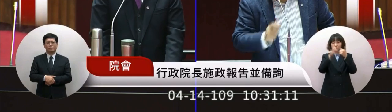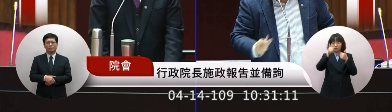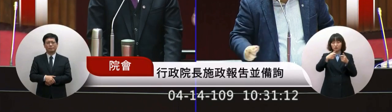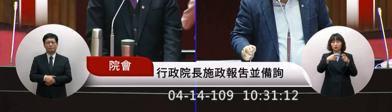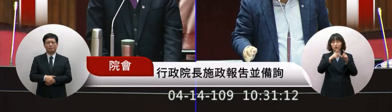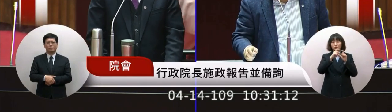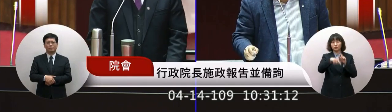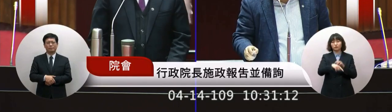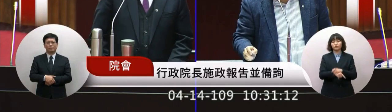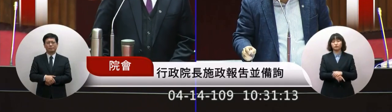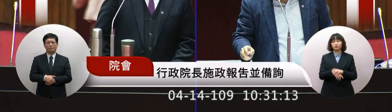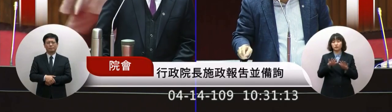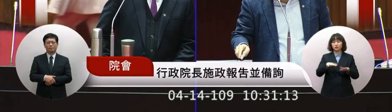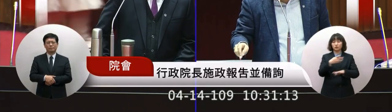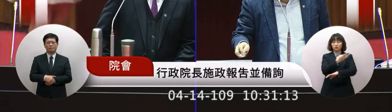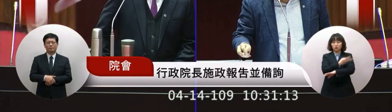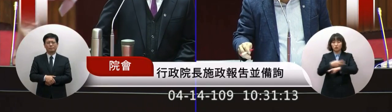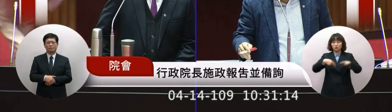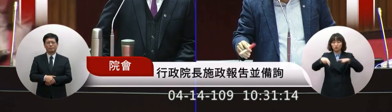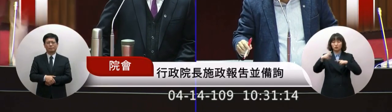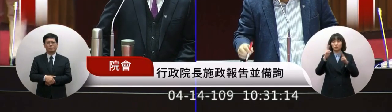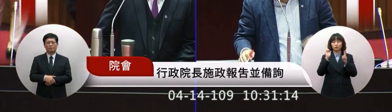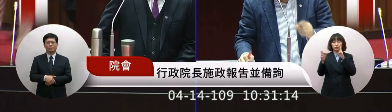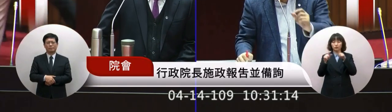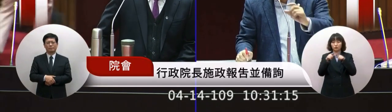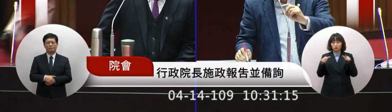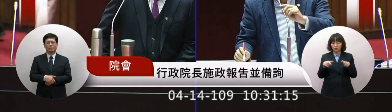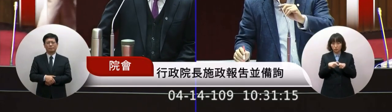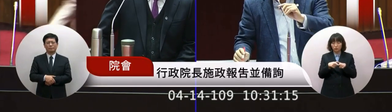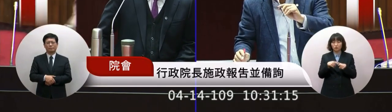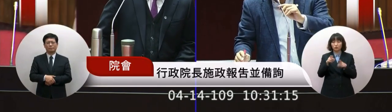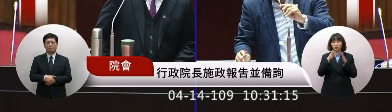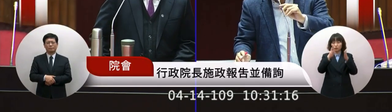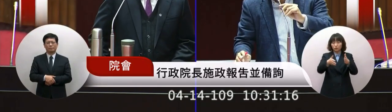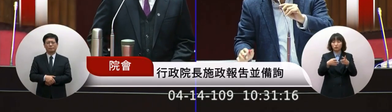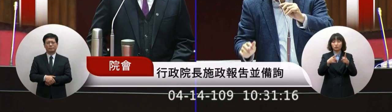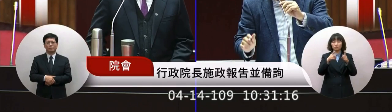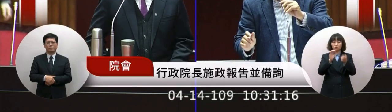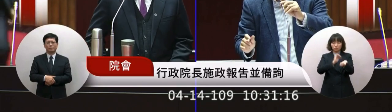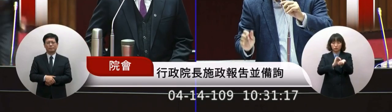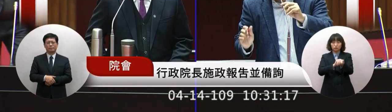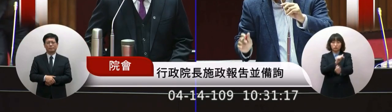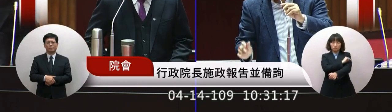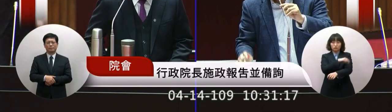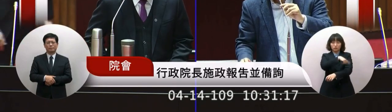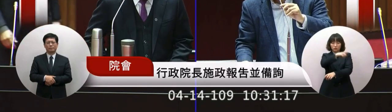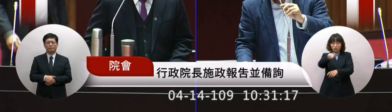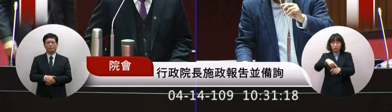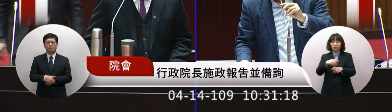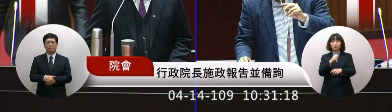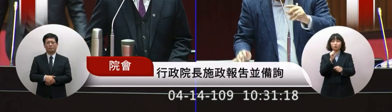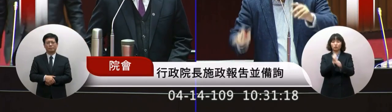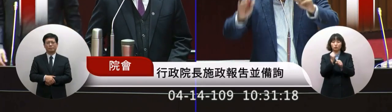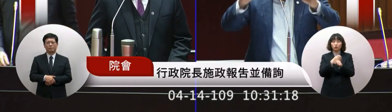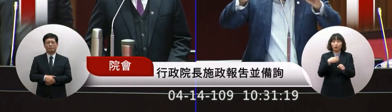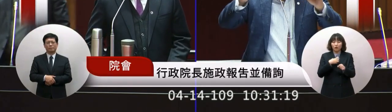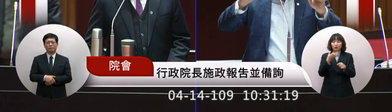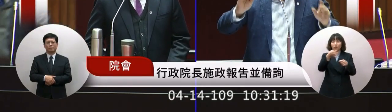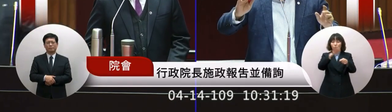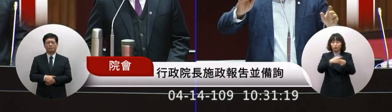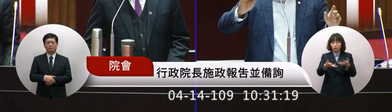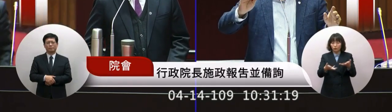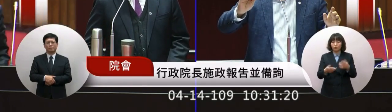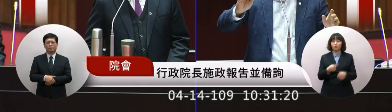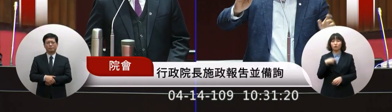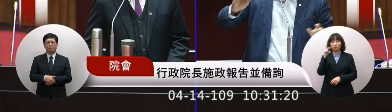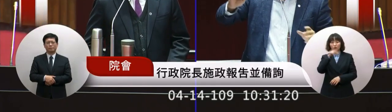我們中央流行疫情指揮中心啦也為我們第一線的人員提出損失的一些補償啦我現在去